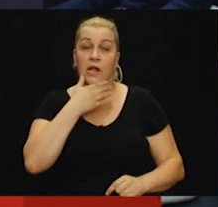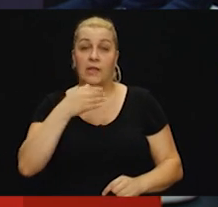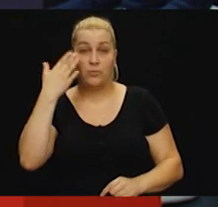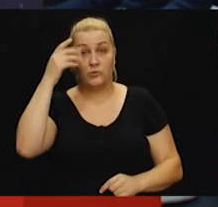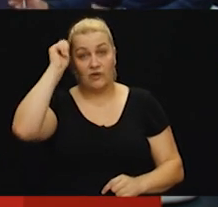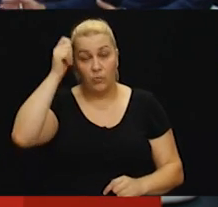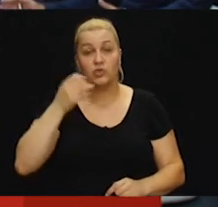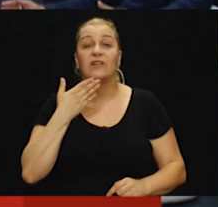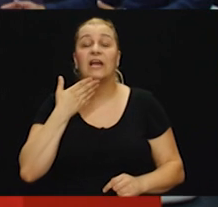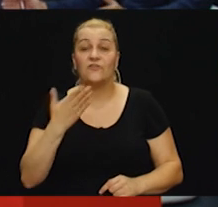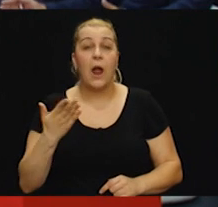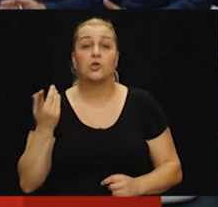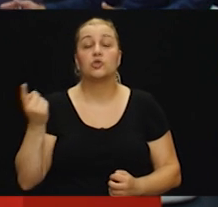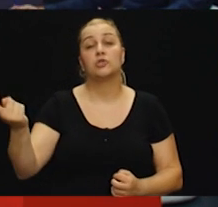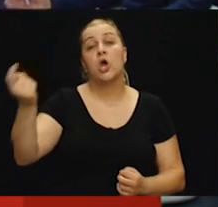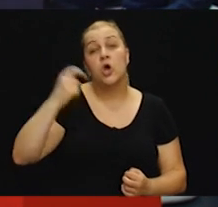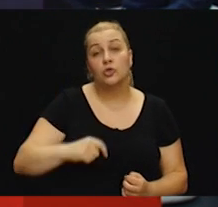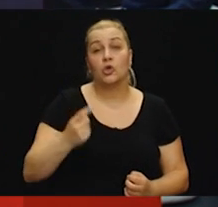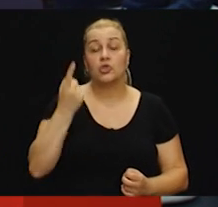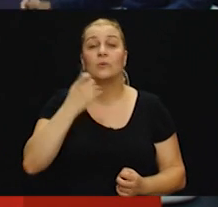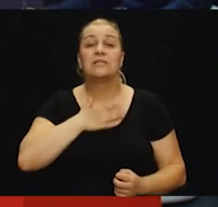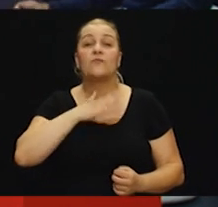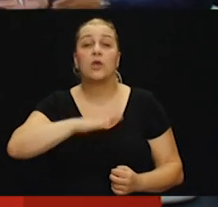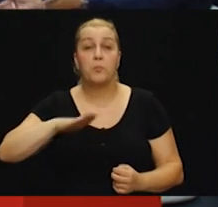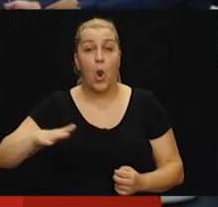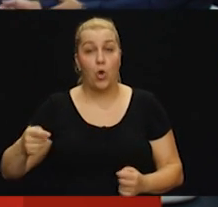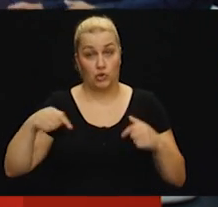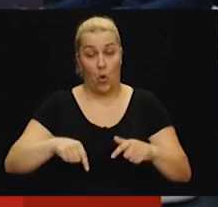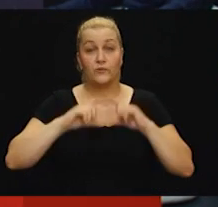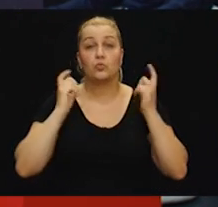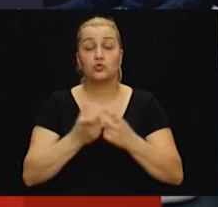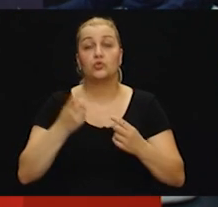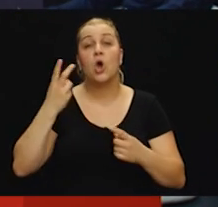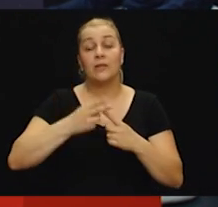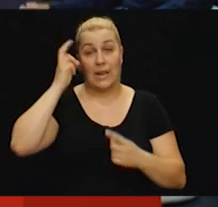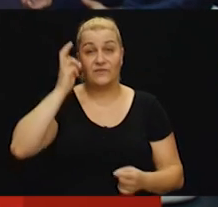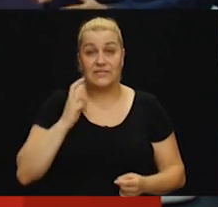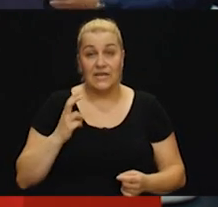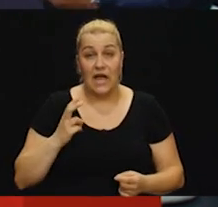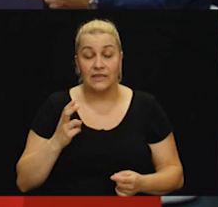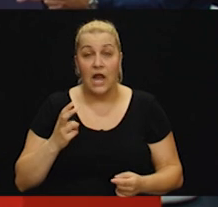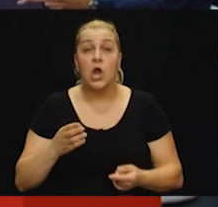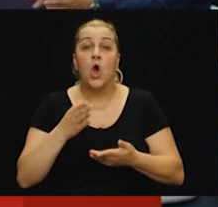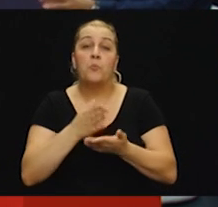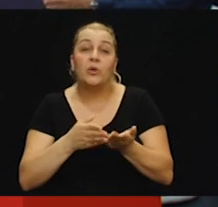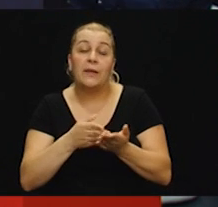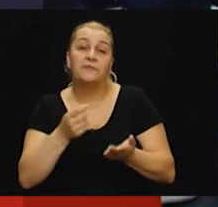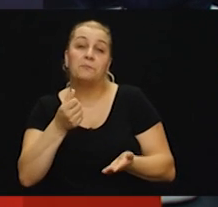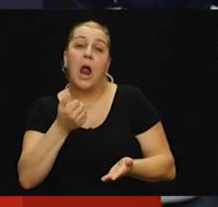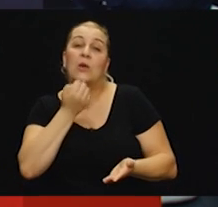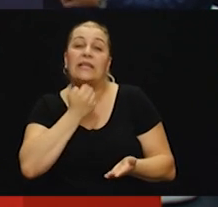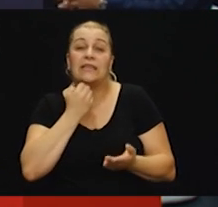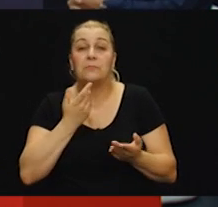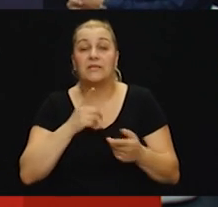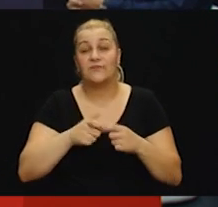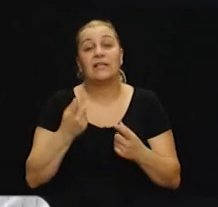Lijep pozdrav, hvala što se je oveć raz potegao iz svojih ploča, došao s nama ovdje u studio televiziju. Hvala podijeliti ono malo intime, da se